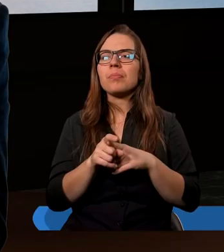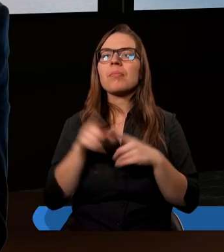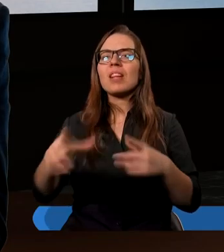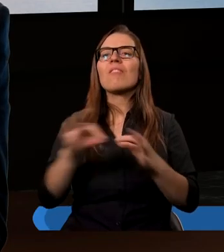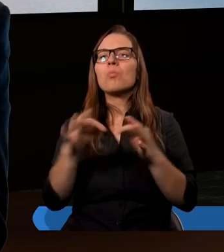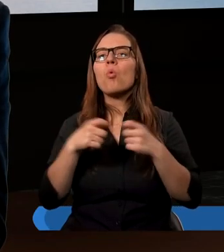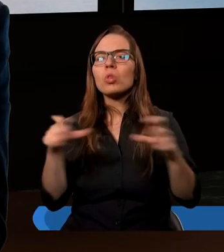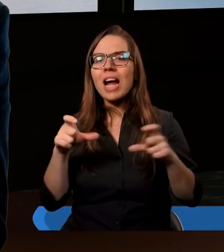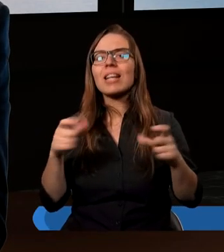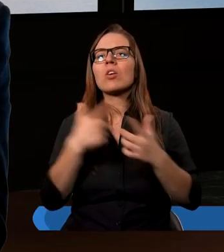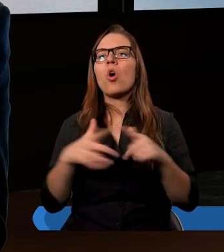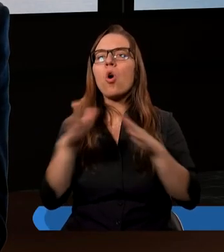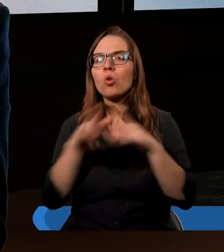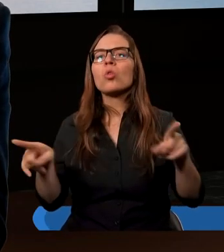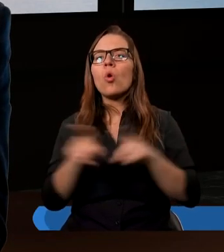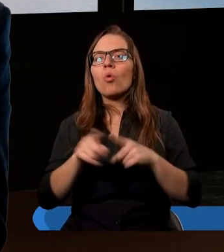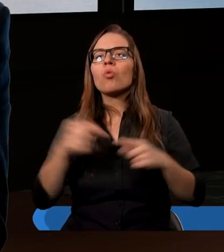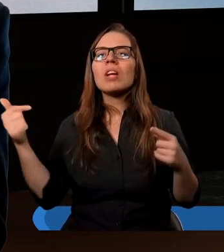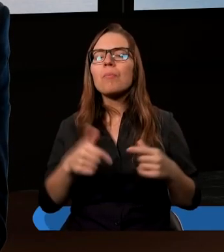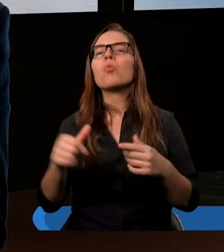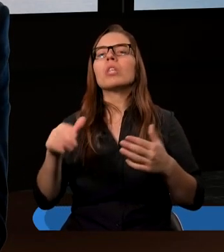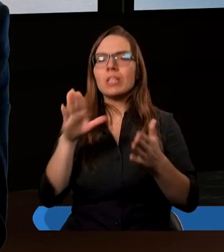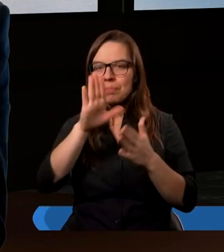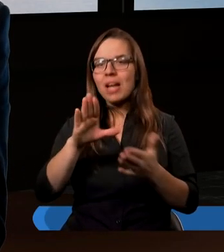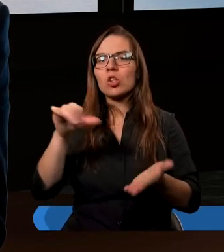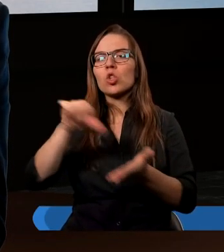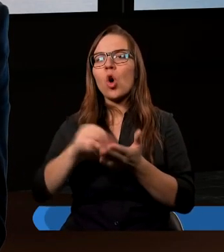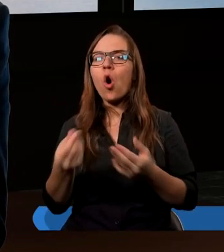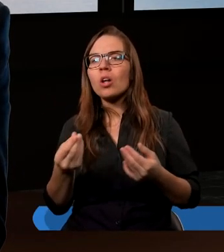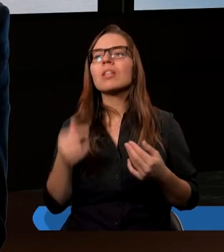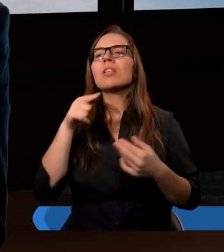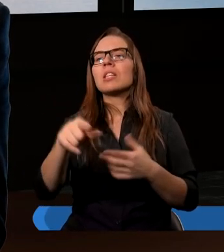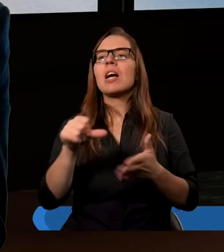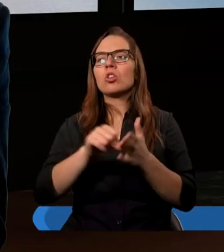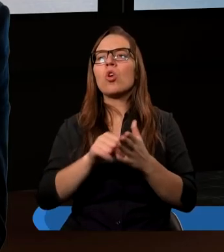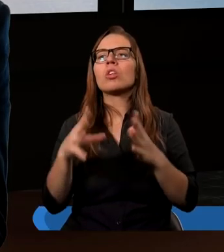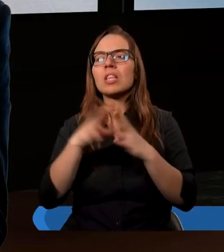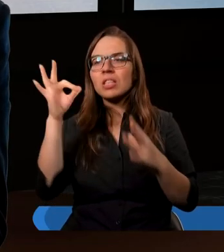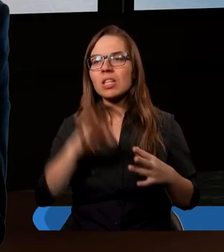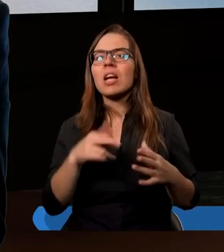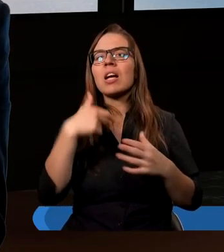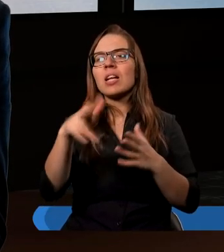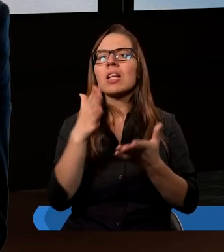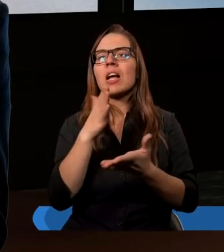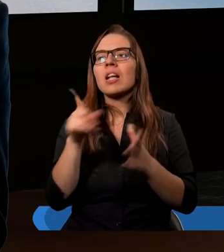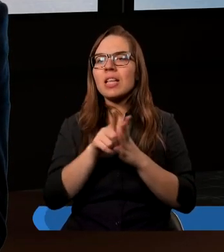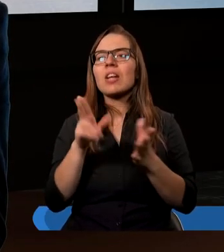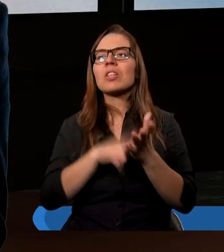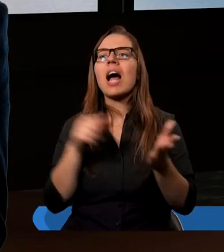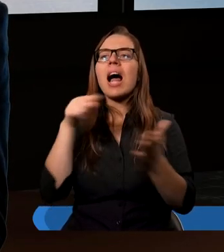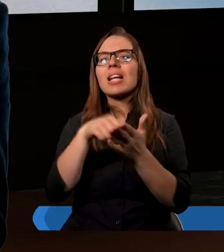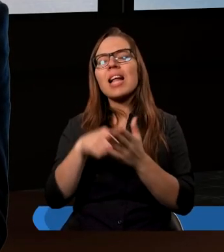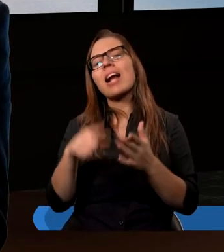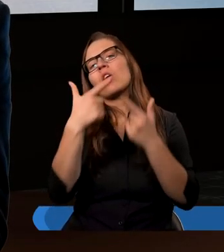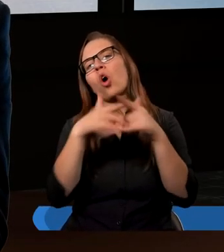współczesny Kościół również musi posiadać środki i przecież te środki dziesięcinowe idą tylko i wyłącznie na ten